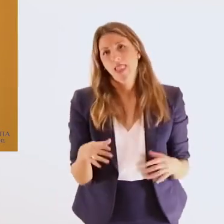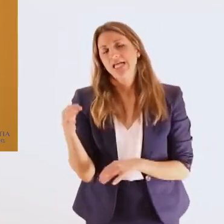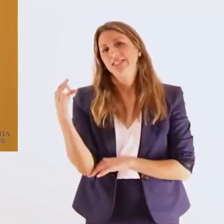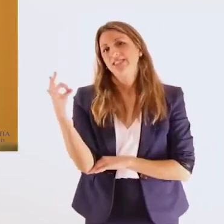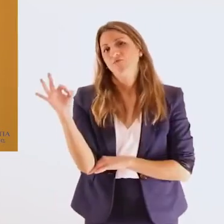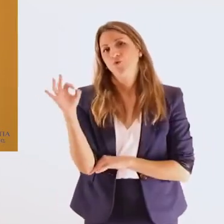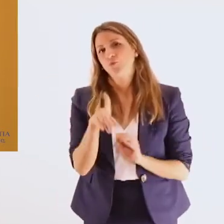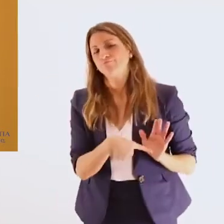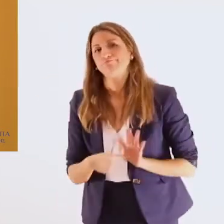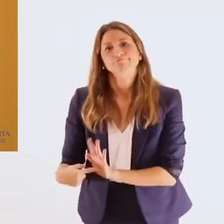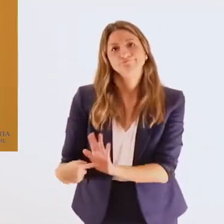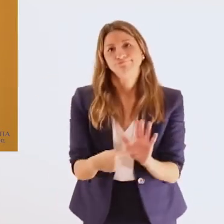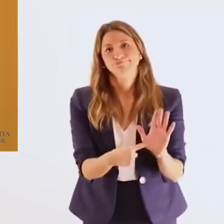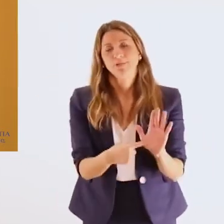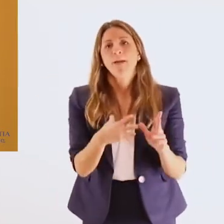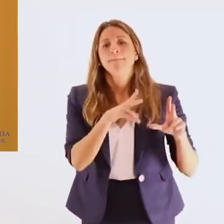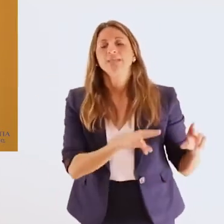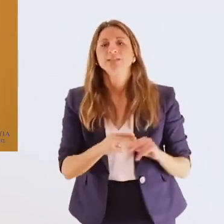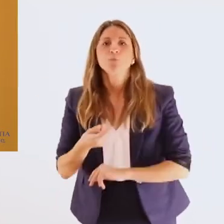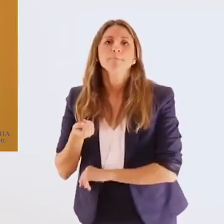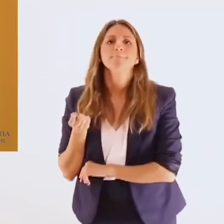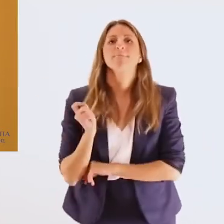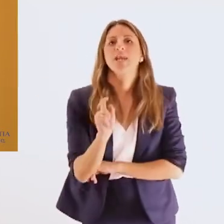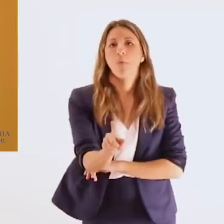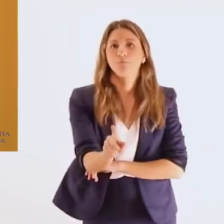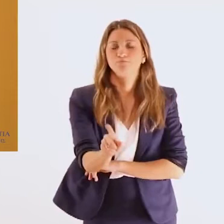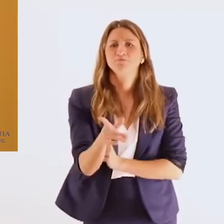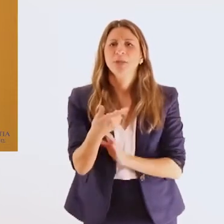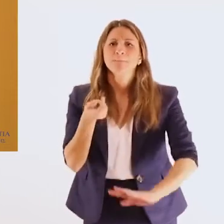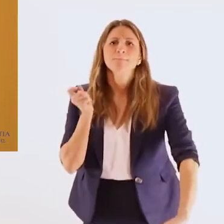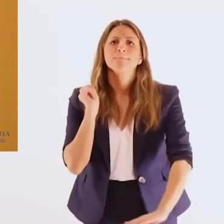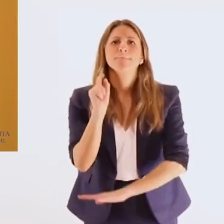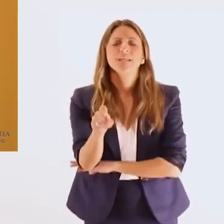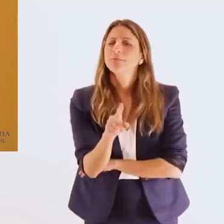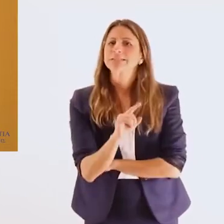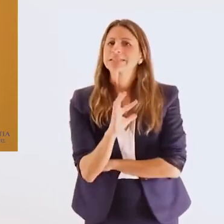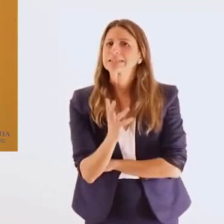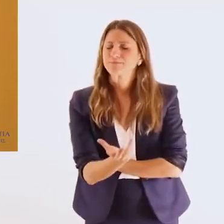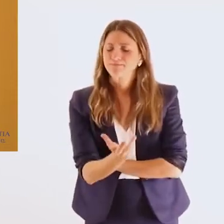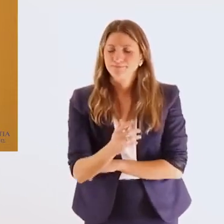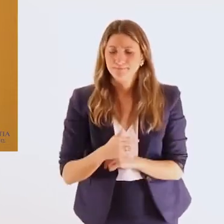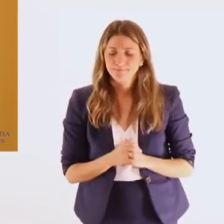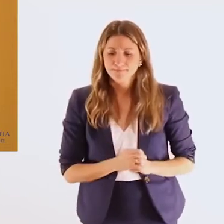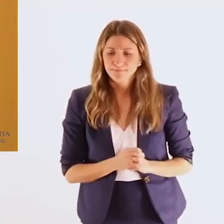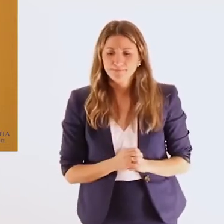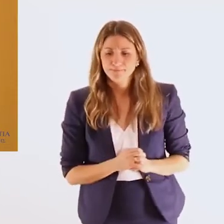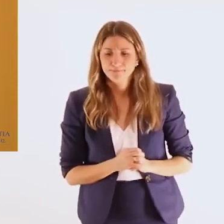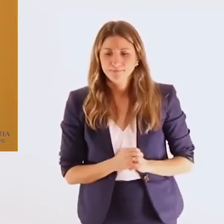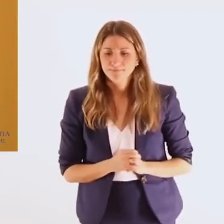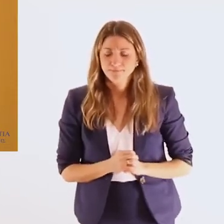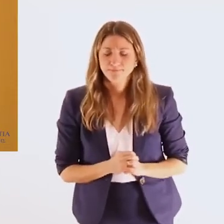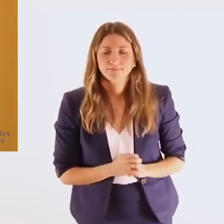Συμβολίζει με καταλητικό τρόπο την